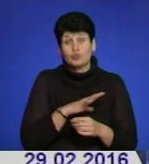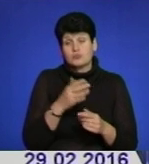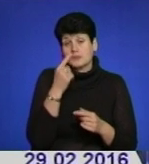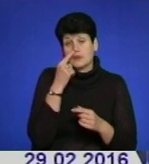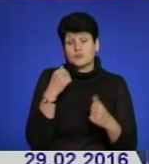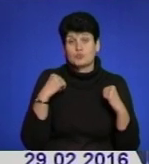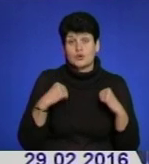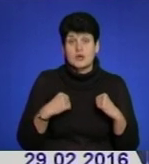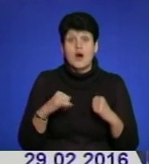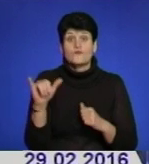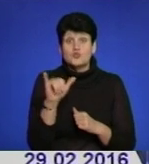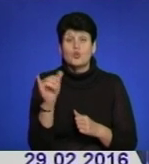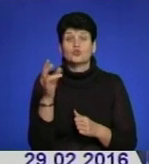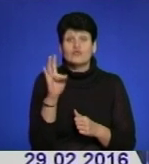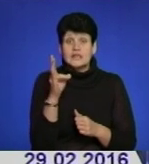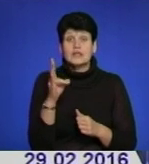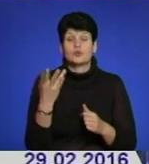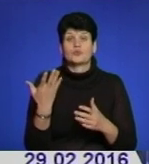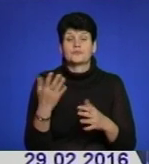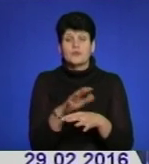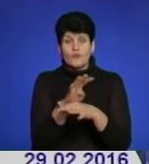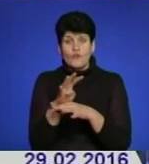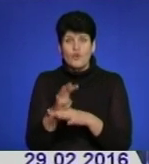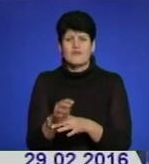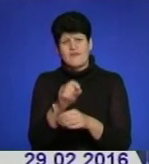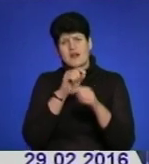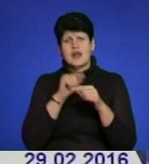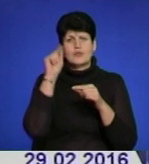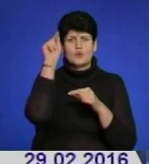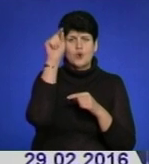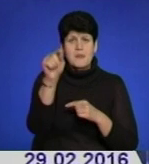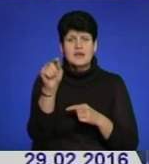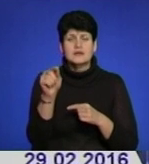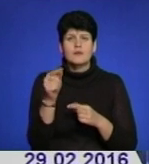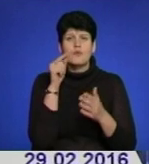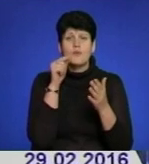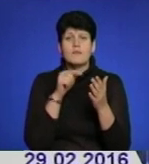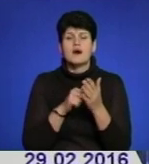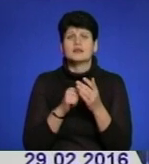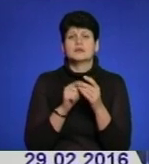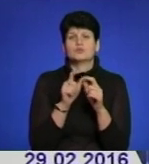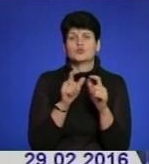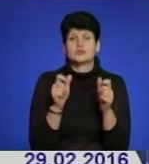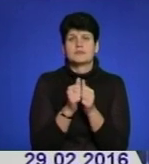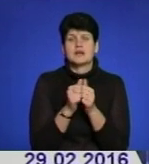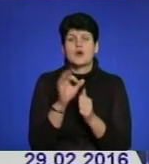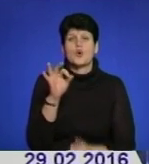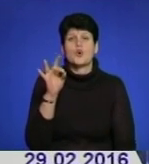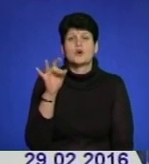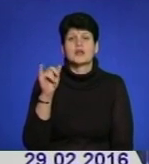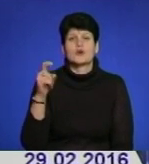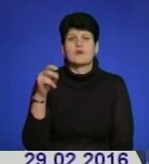а ось спродовж суботи-неділі під вогонь, у тому числі з гранатометів і мінометів, потрапили опорні пункти неподалік Оріхове,